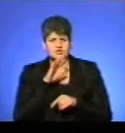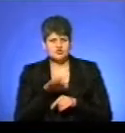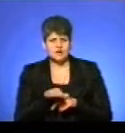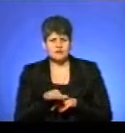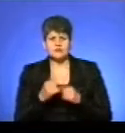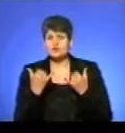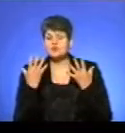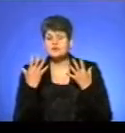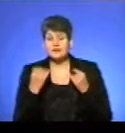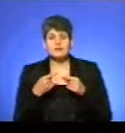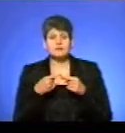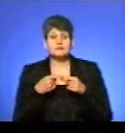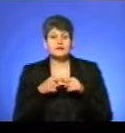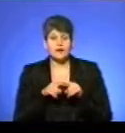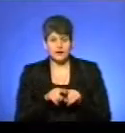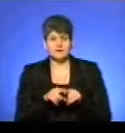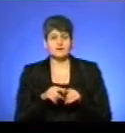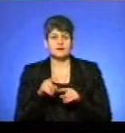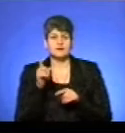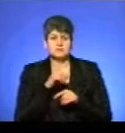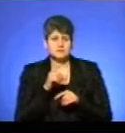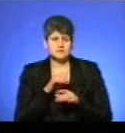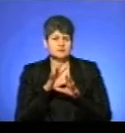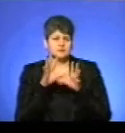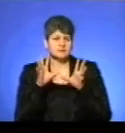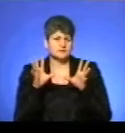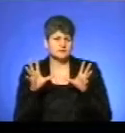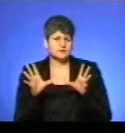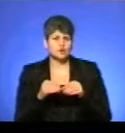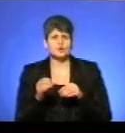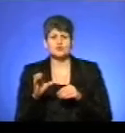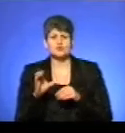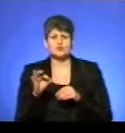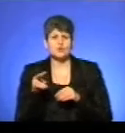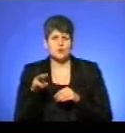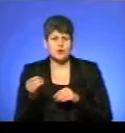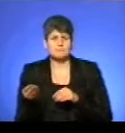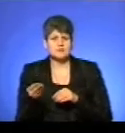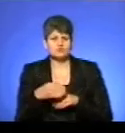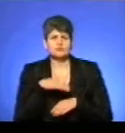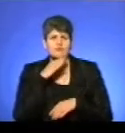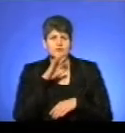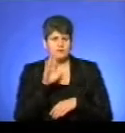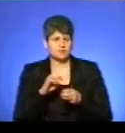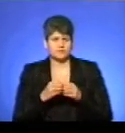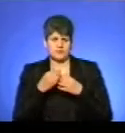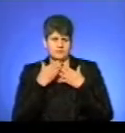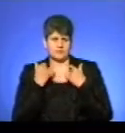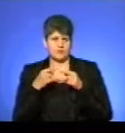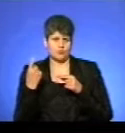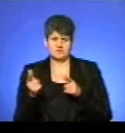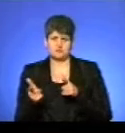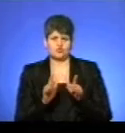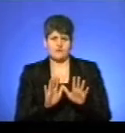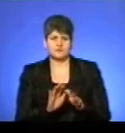сьогоднішній день техніки, паливно-мастильних матеріалів, фракційних матеріалів, солі, піску достатньо. Проблем з цим немає. Область підготовлена.